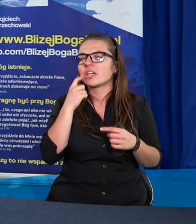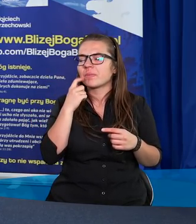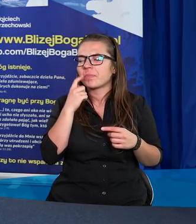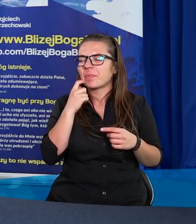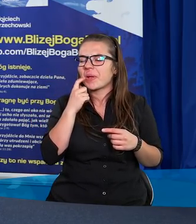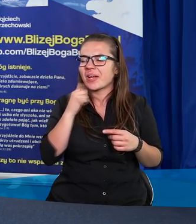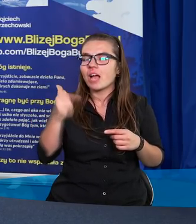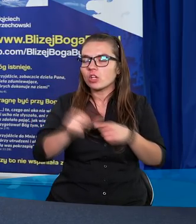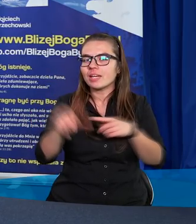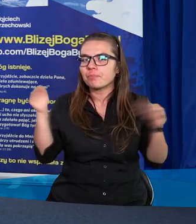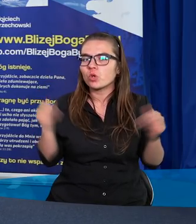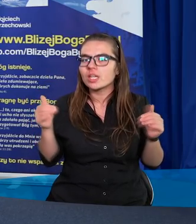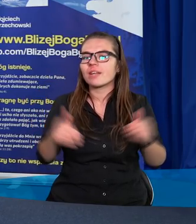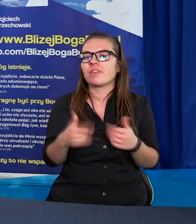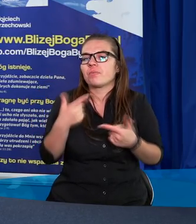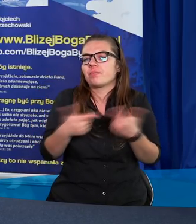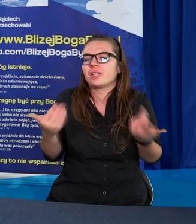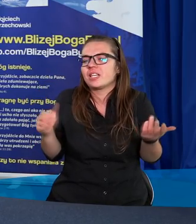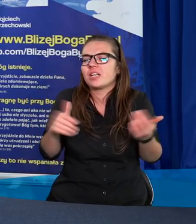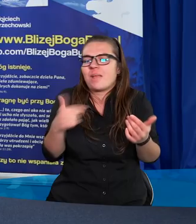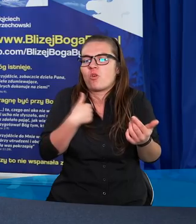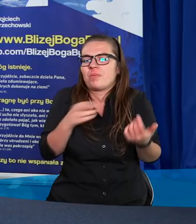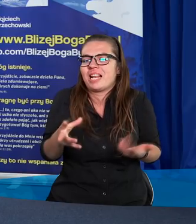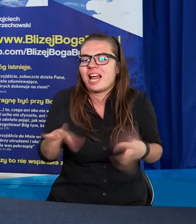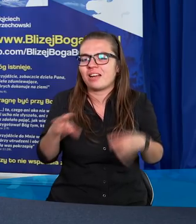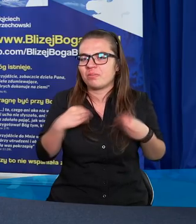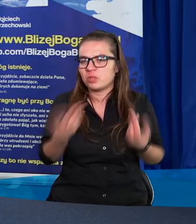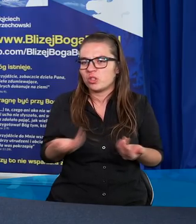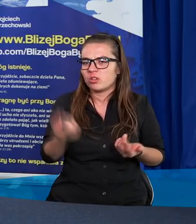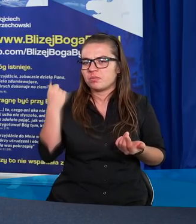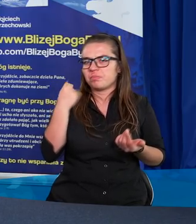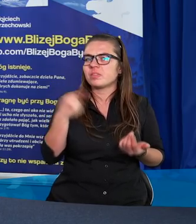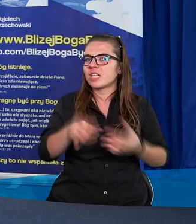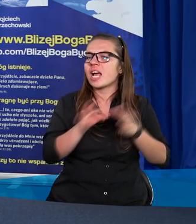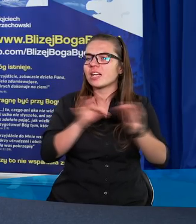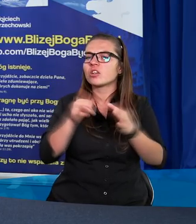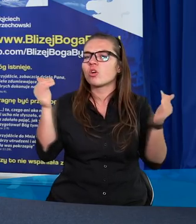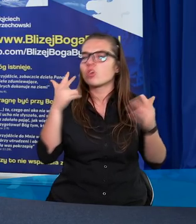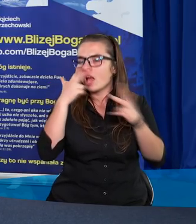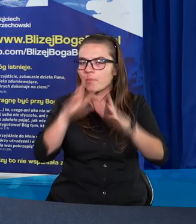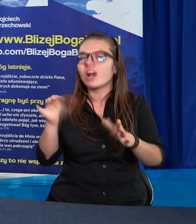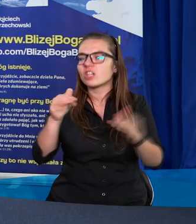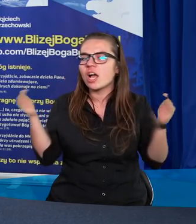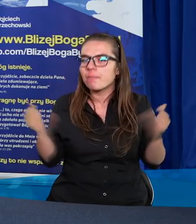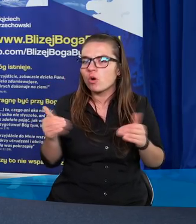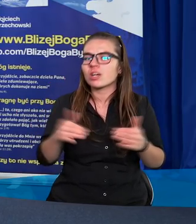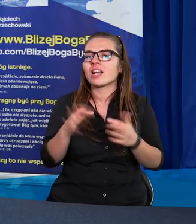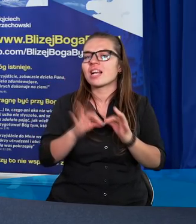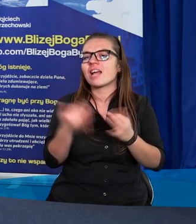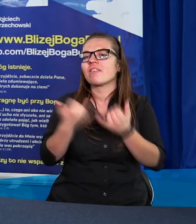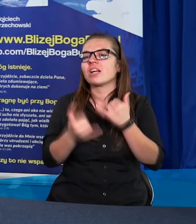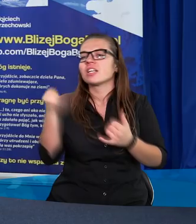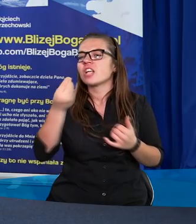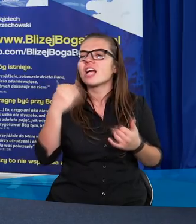tylko jest to możliwe. Czy Bóg mnie może takim przyjąć? Właśnie ta historia pokazuje, że może. A ona nawet